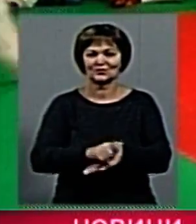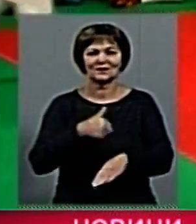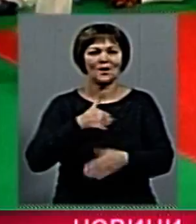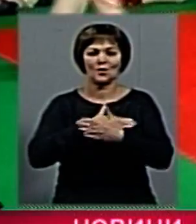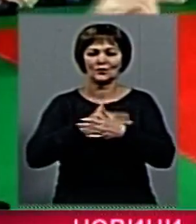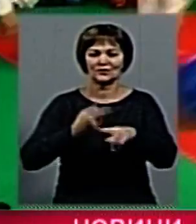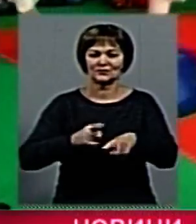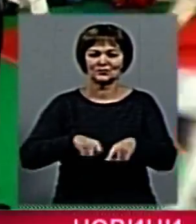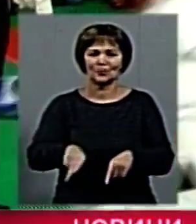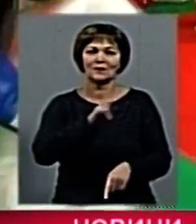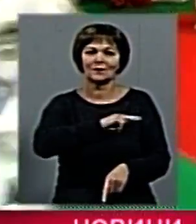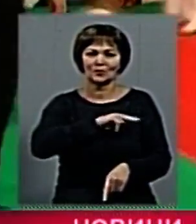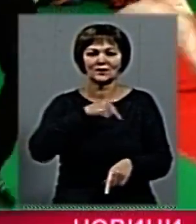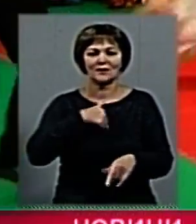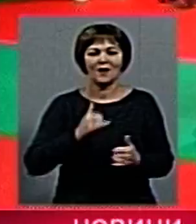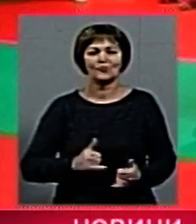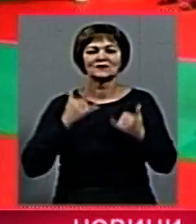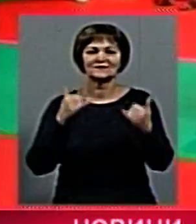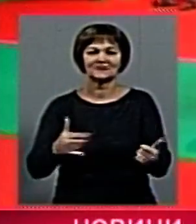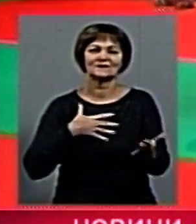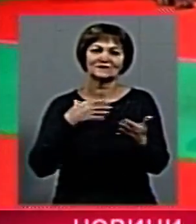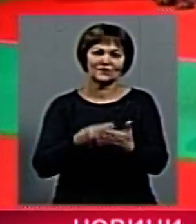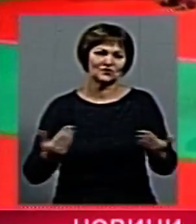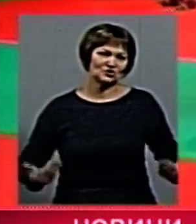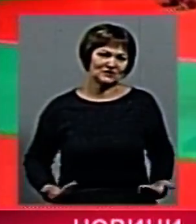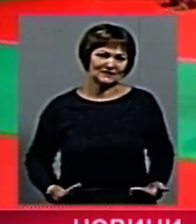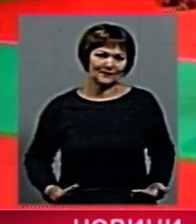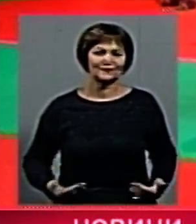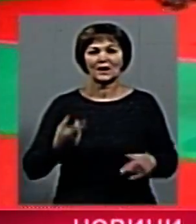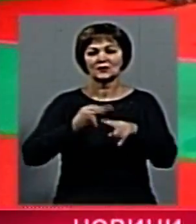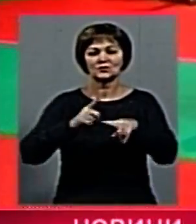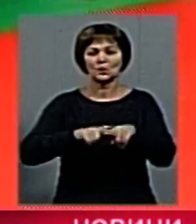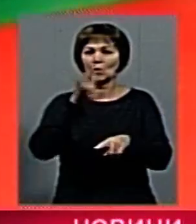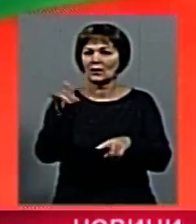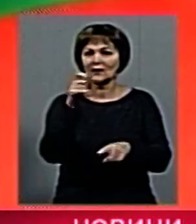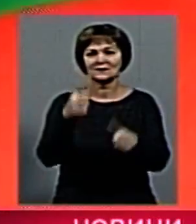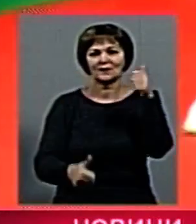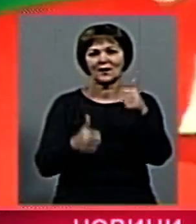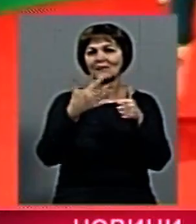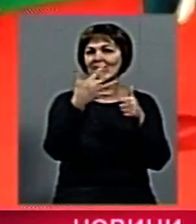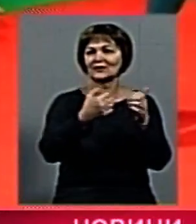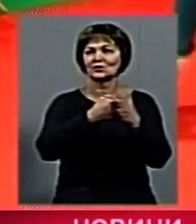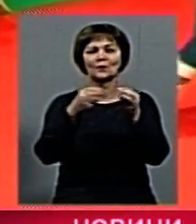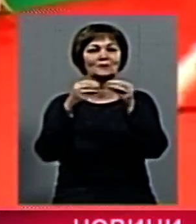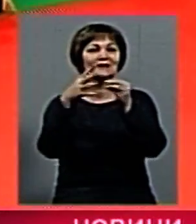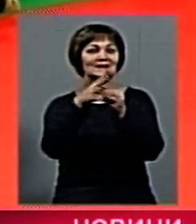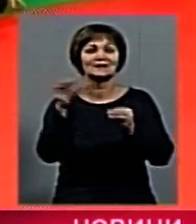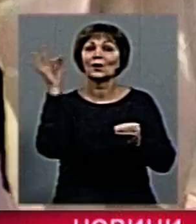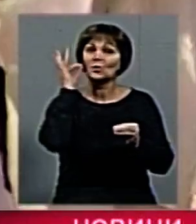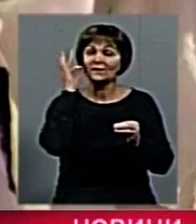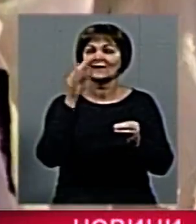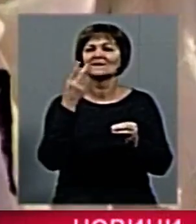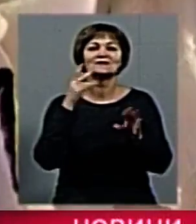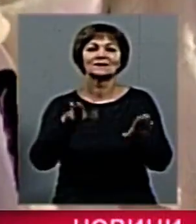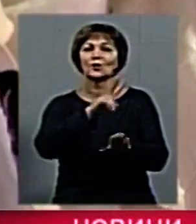цю роботу. Зараз я цьому посвятив своє життя. Цього разу змагались вінаки та дівчата віком від 5 до 15 років. Як